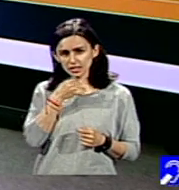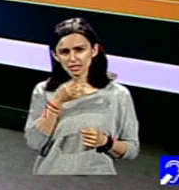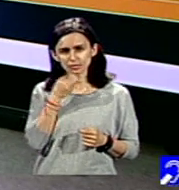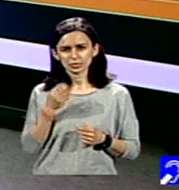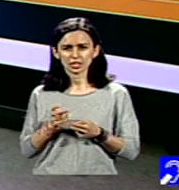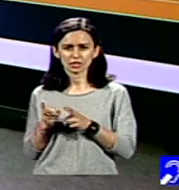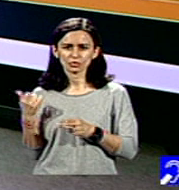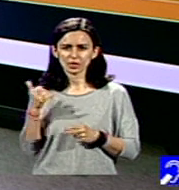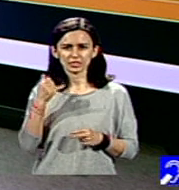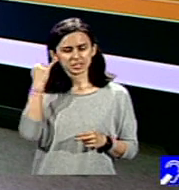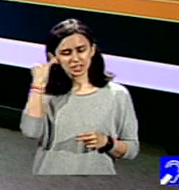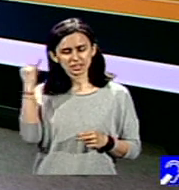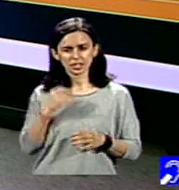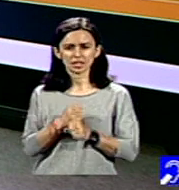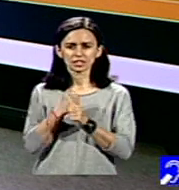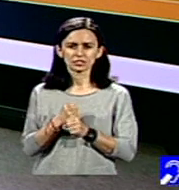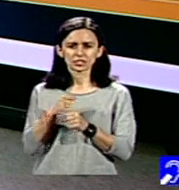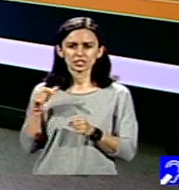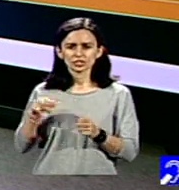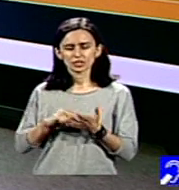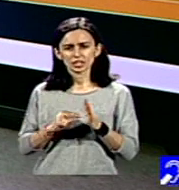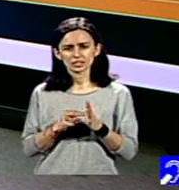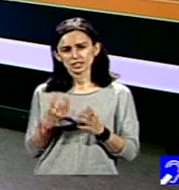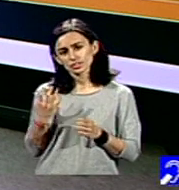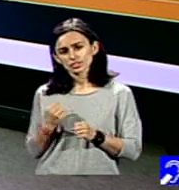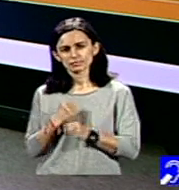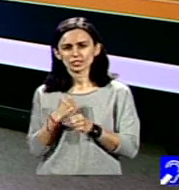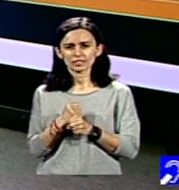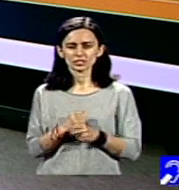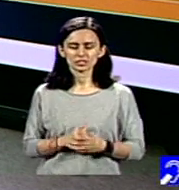înființării acestui ONG și ce faceți în momentul de față.